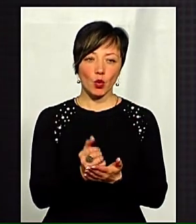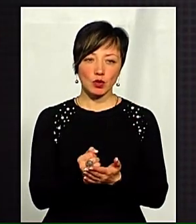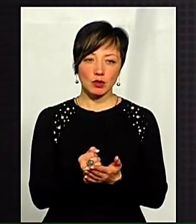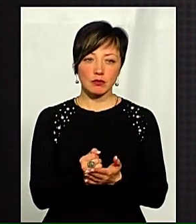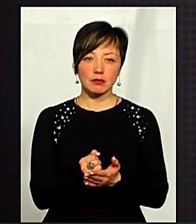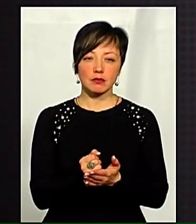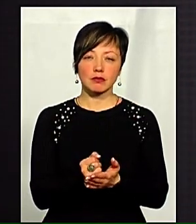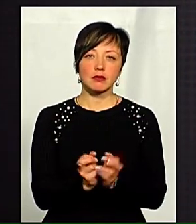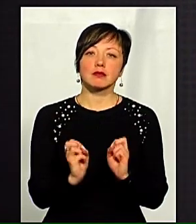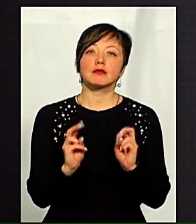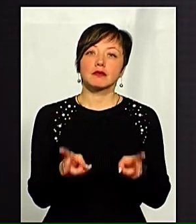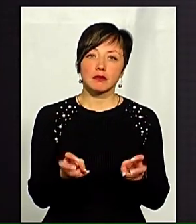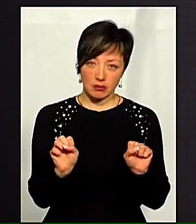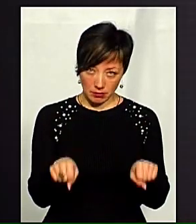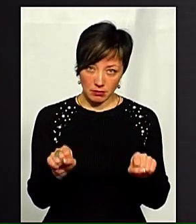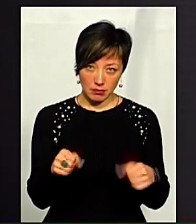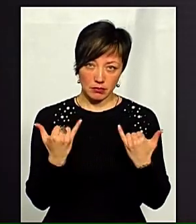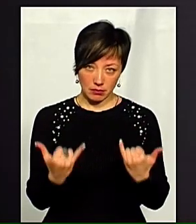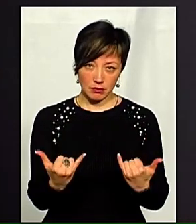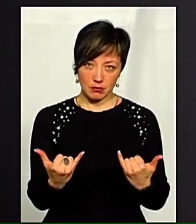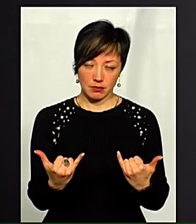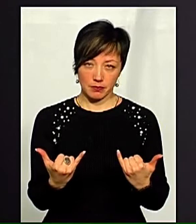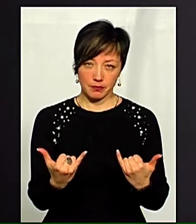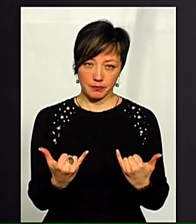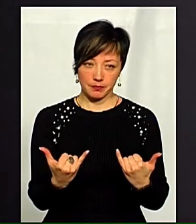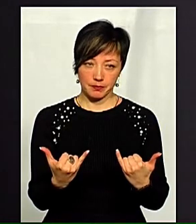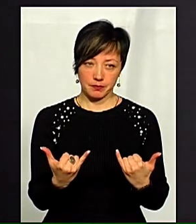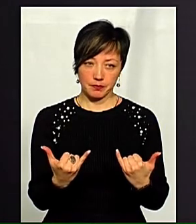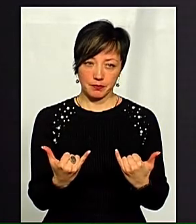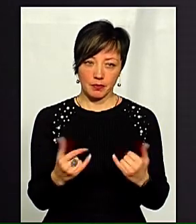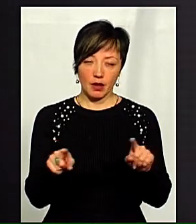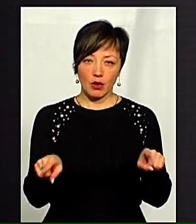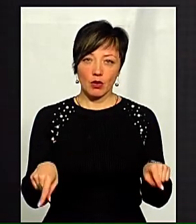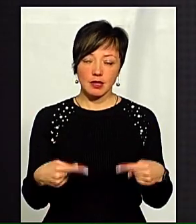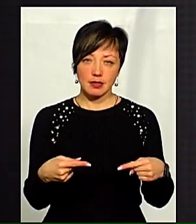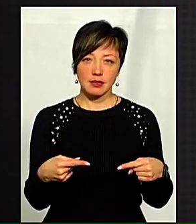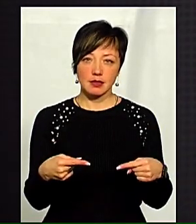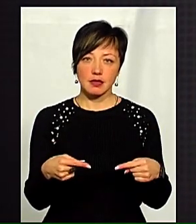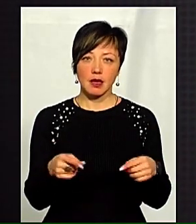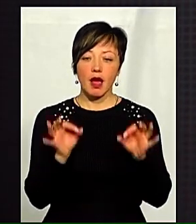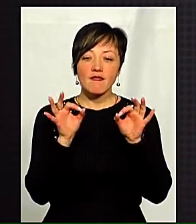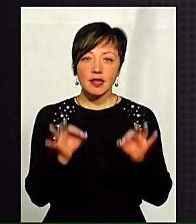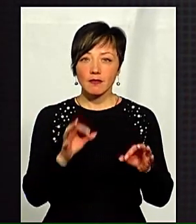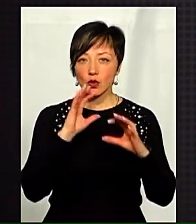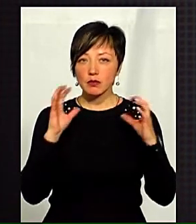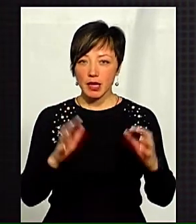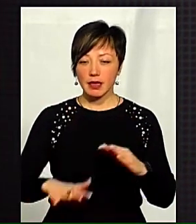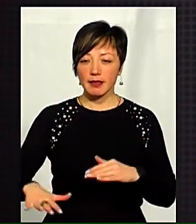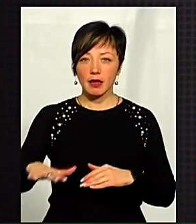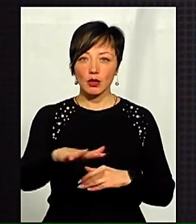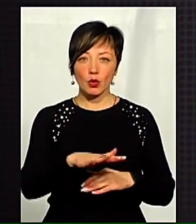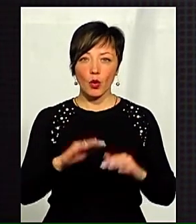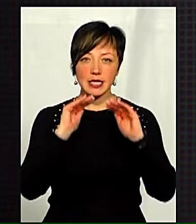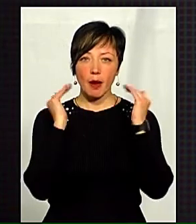Наскільки можлива сьогодні організація ефективного збереження території природно